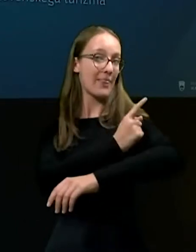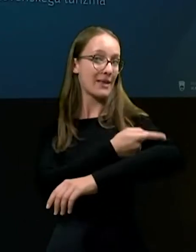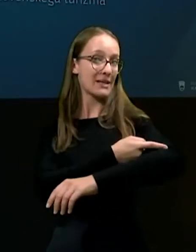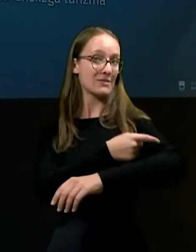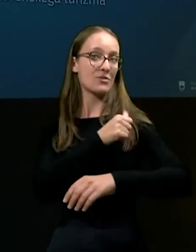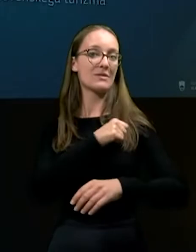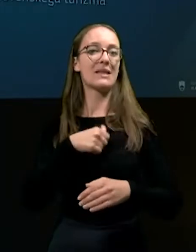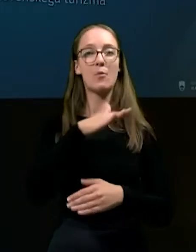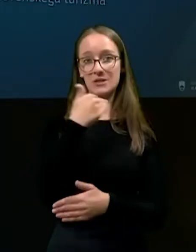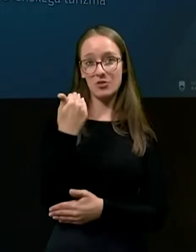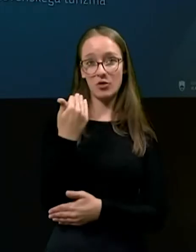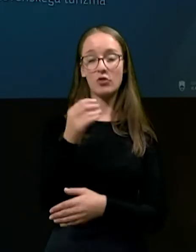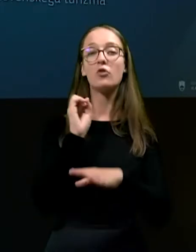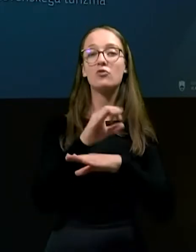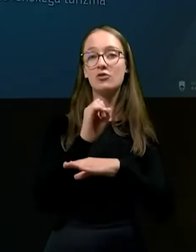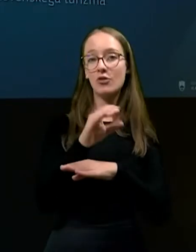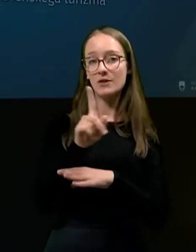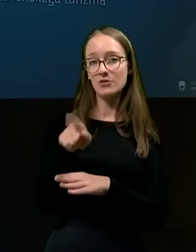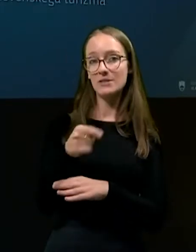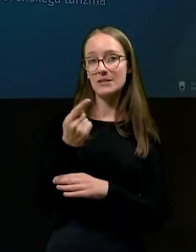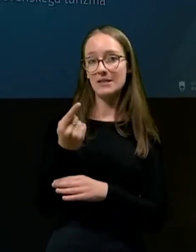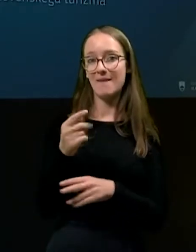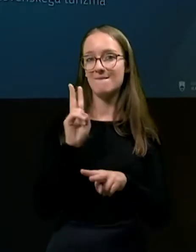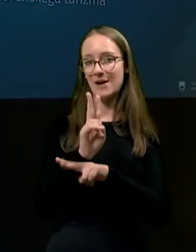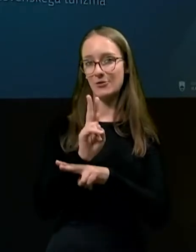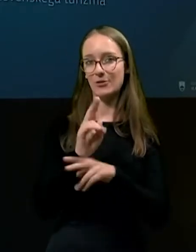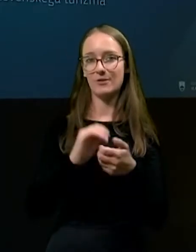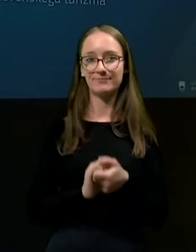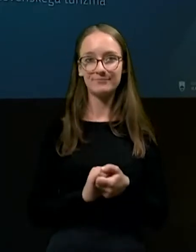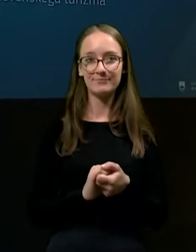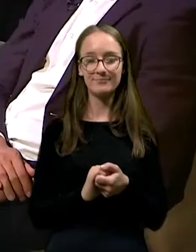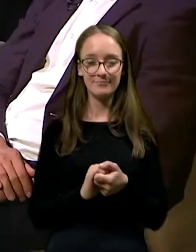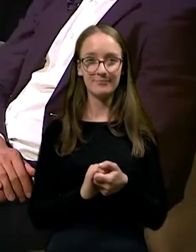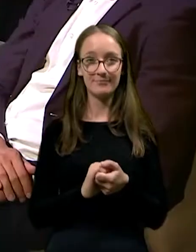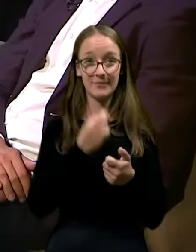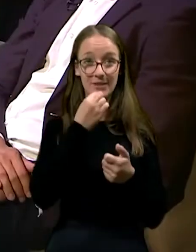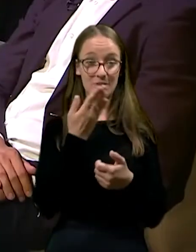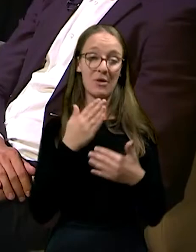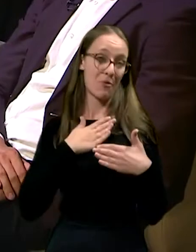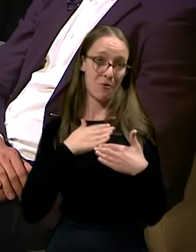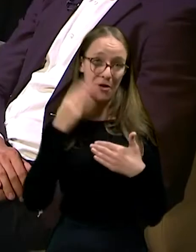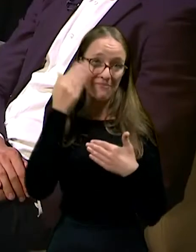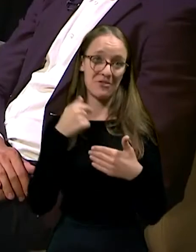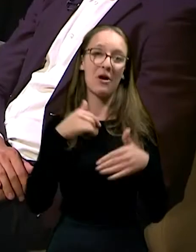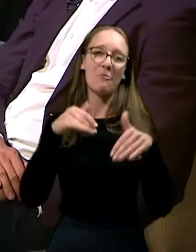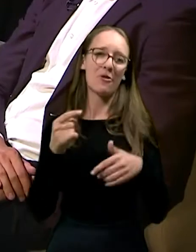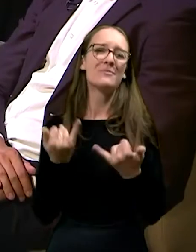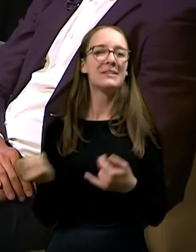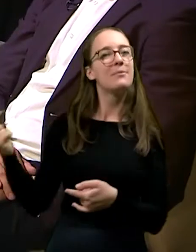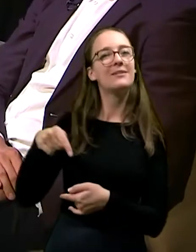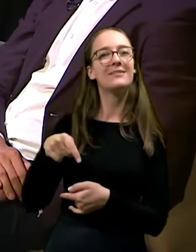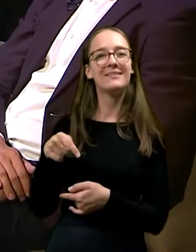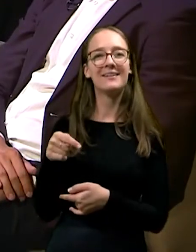samozadostnost, unčikovitost in varnost. Če je bilo po moje, bi mogla zdaj priditi sem